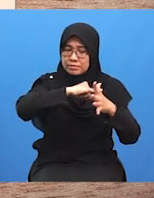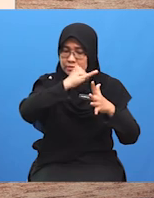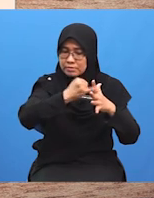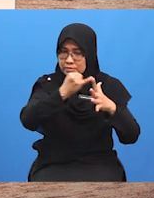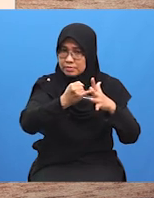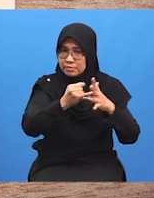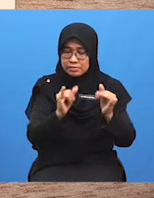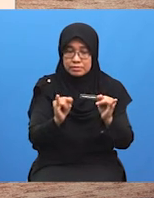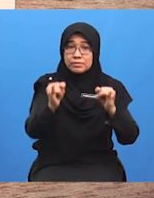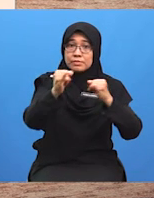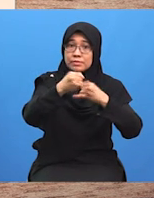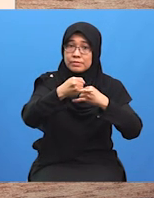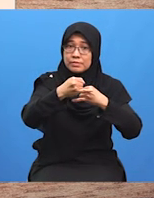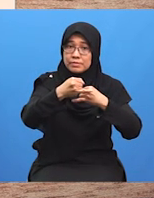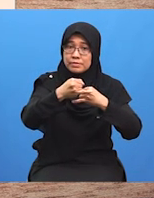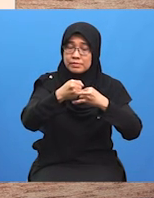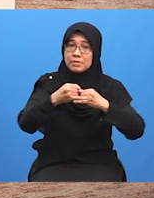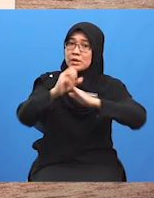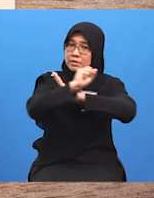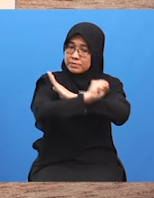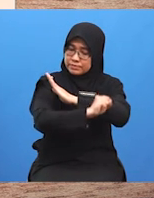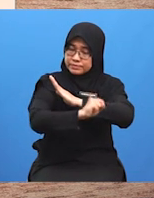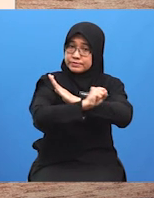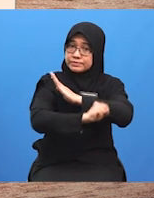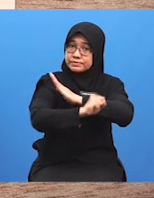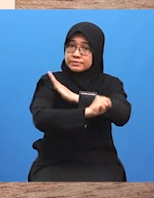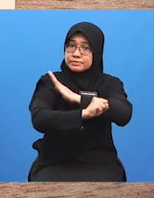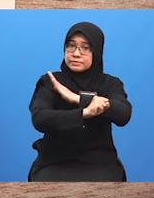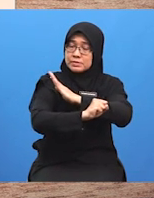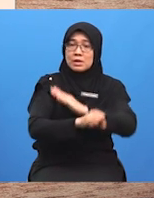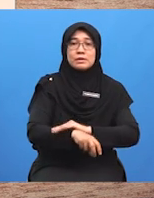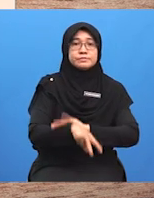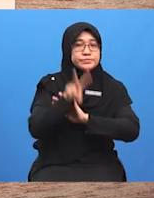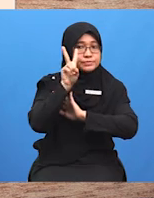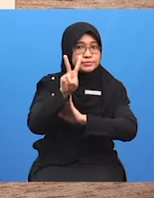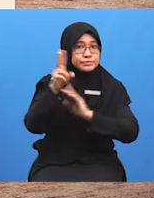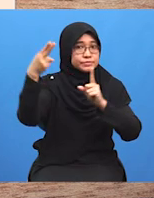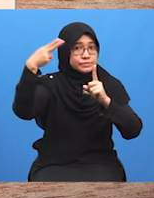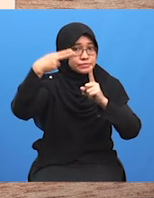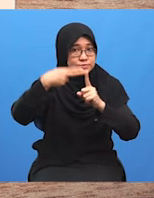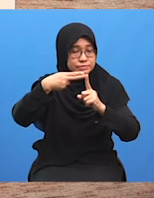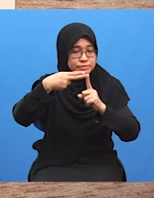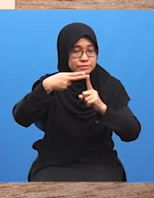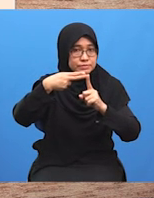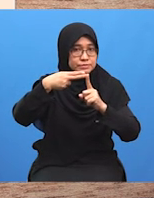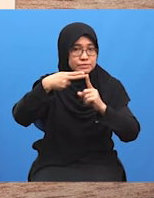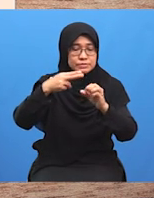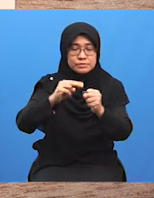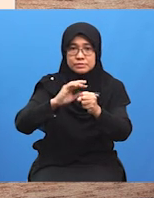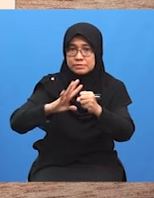keempat, interjabatan Yang kelima, nasional Yang keenam, dua hala